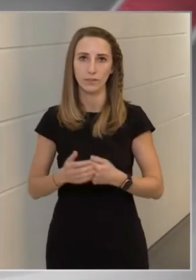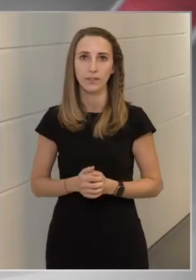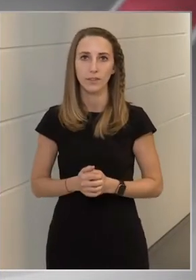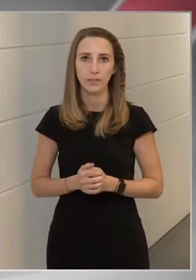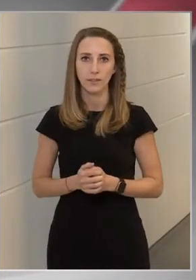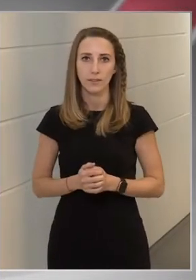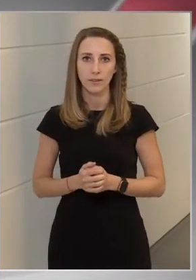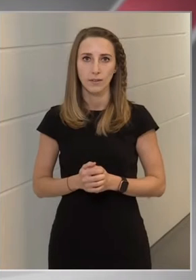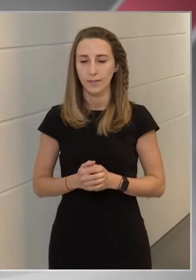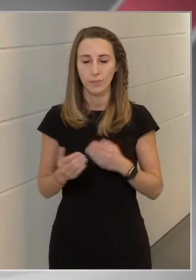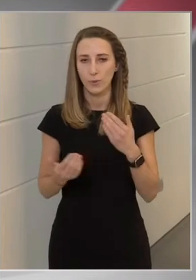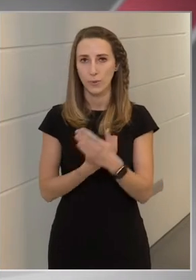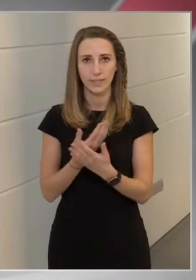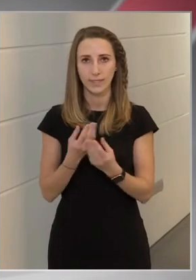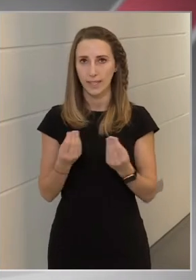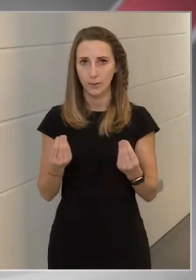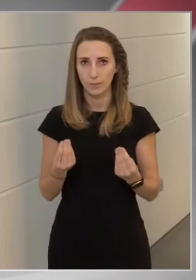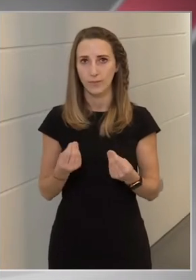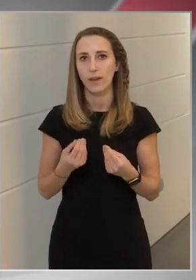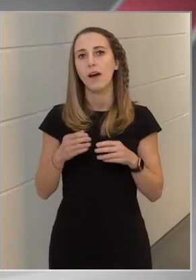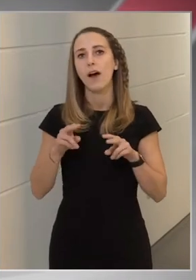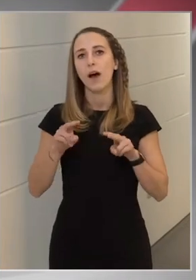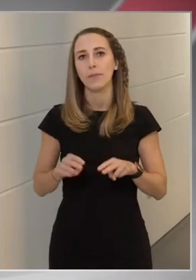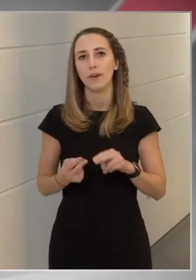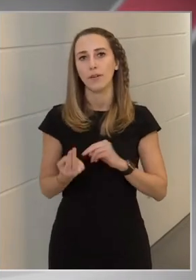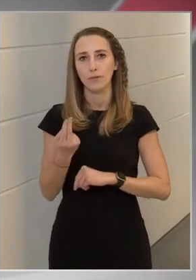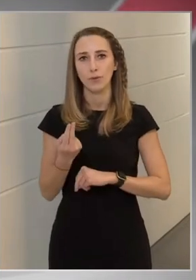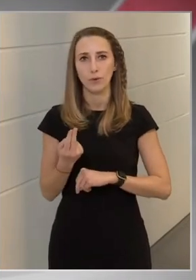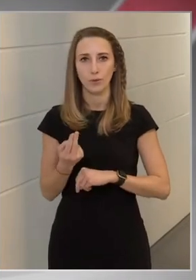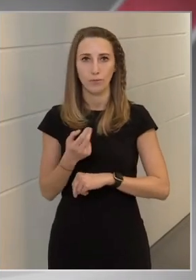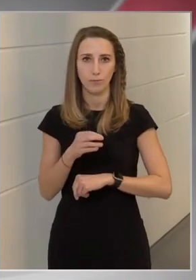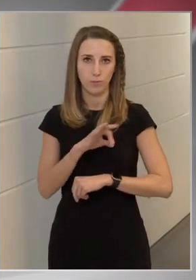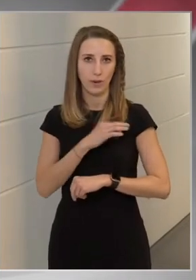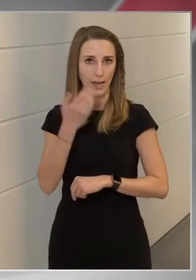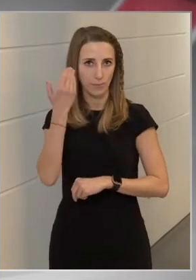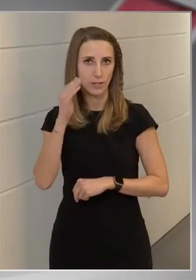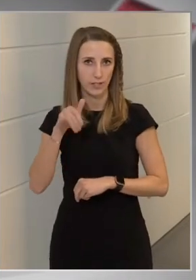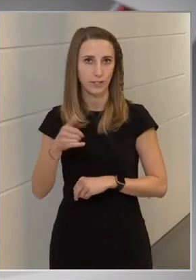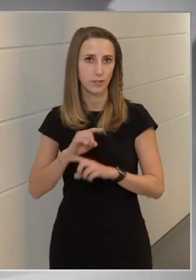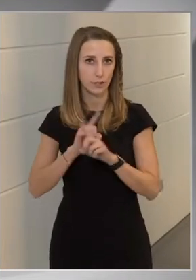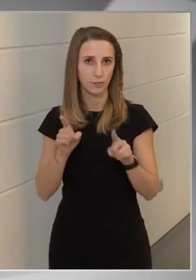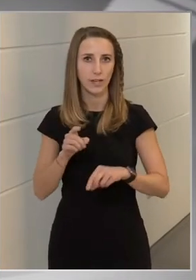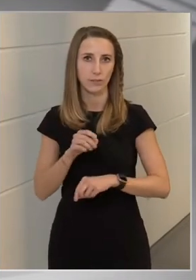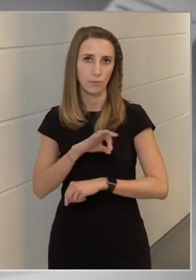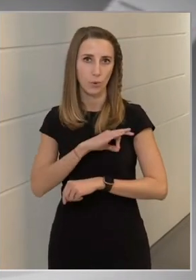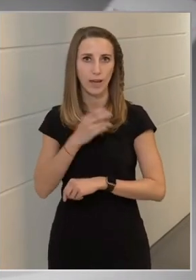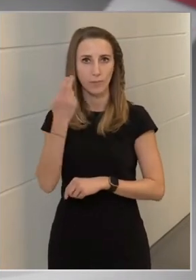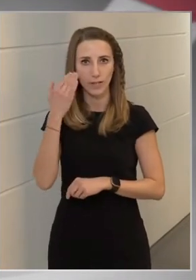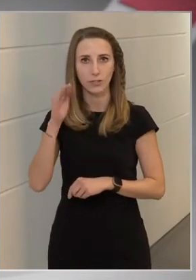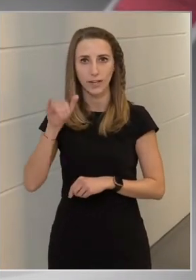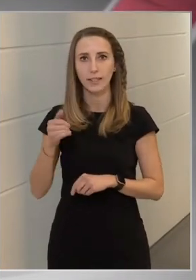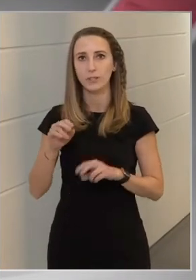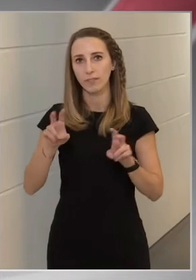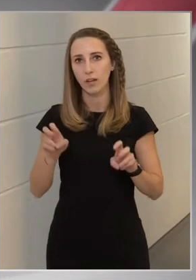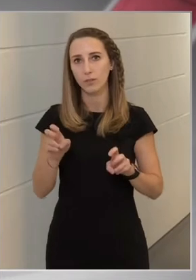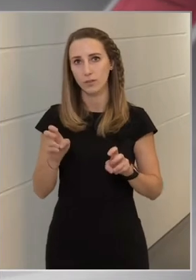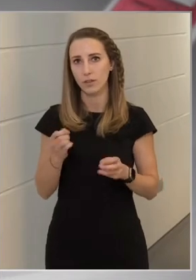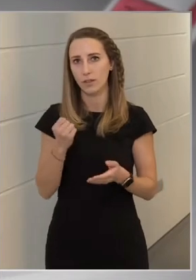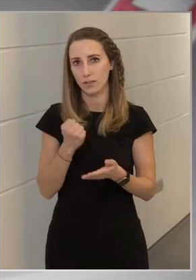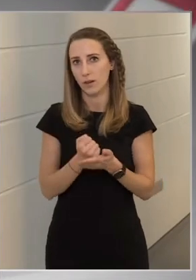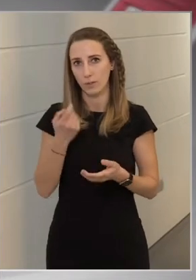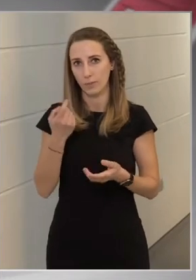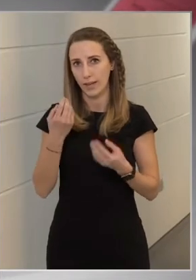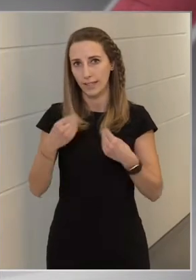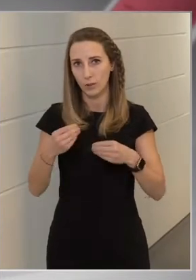nem újszerű, tehát amire a főpolgármester és más polgármesterek is hivatkoznak az alkotmánybíróság indokolásából, az hosszú